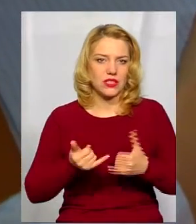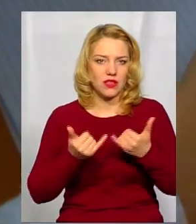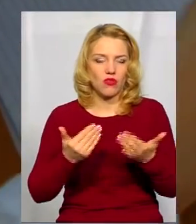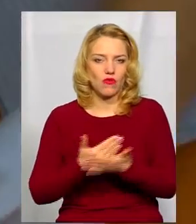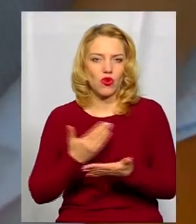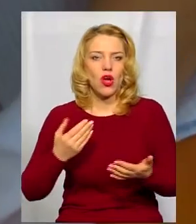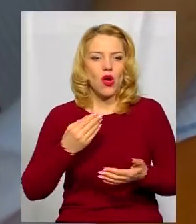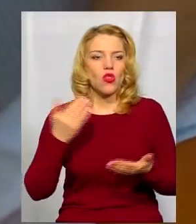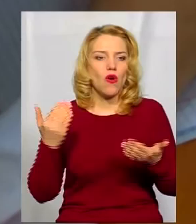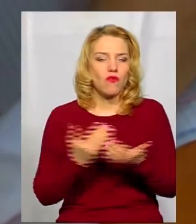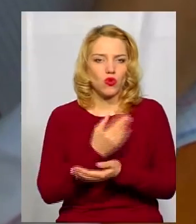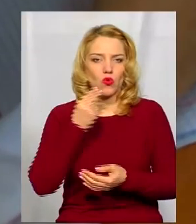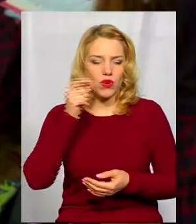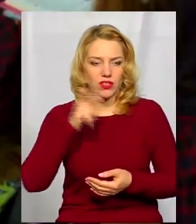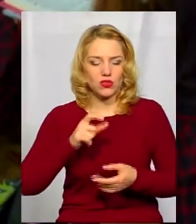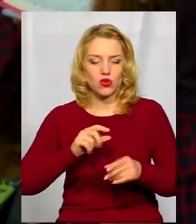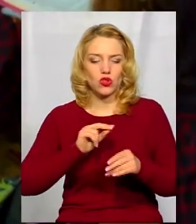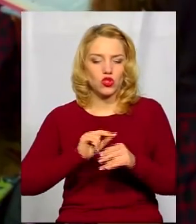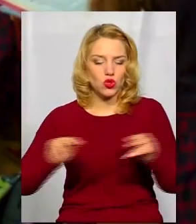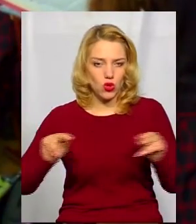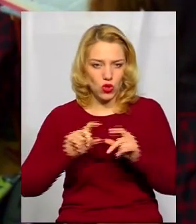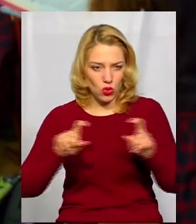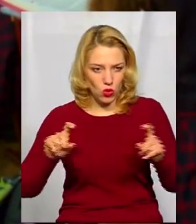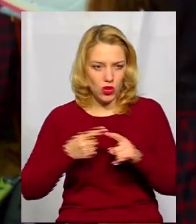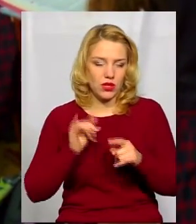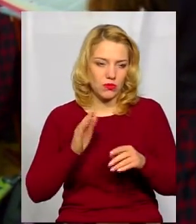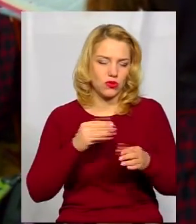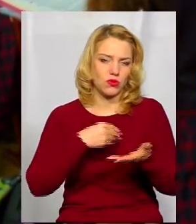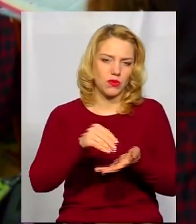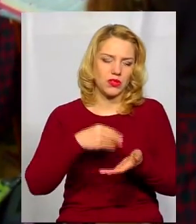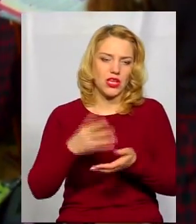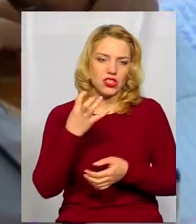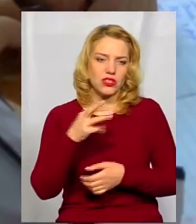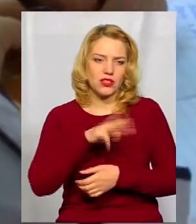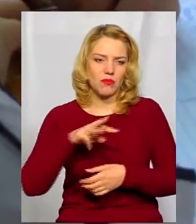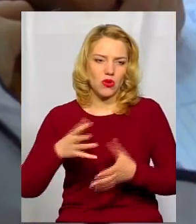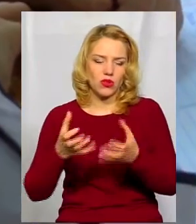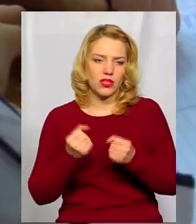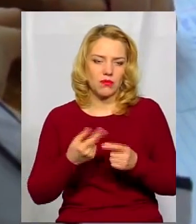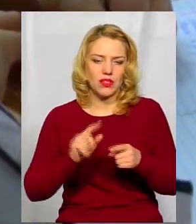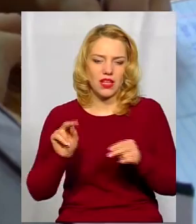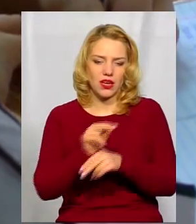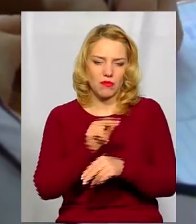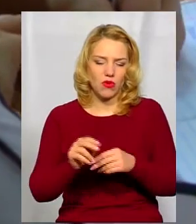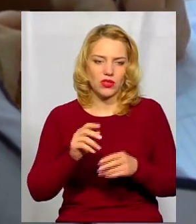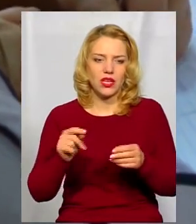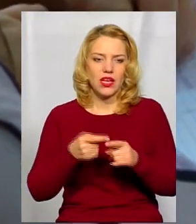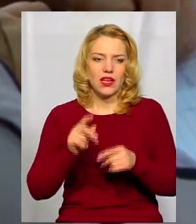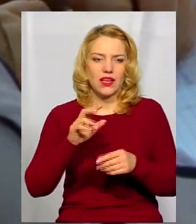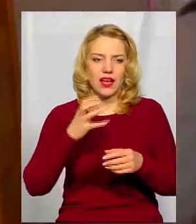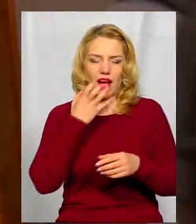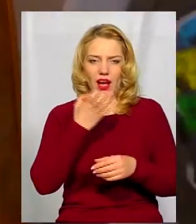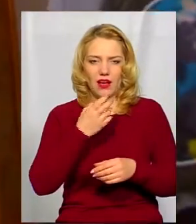школу, закупівлю обладнання, дидактичних матеріалів, комп'ютерів. 400 мільйонів отримують школи на ремонт і обладнання харчоблоків, 600 мільйонів – на шкільні